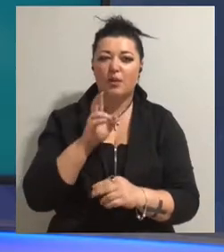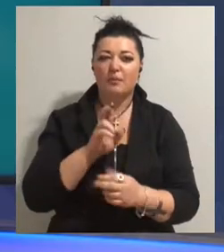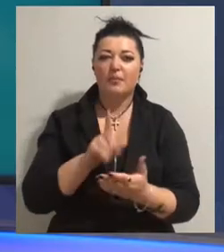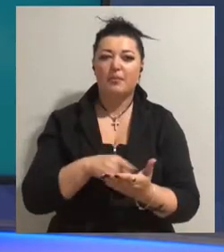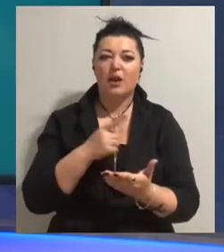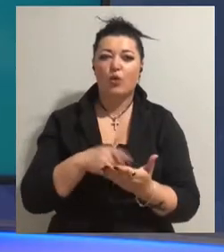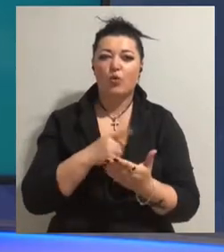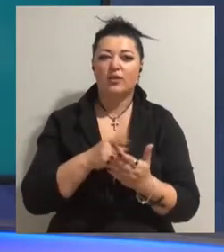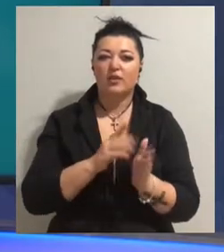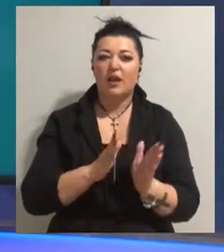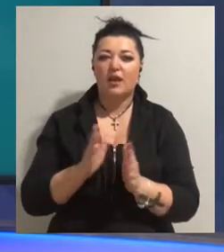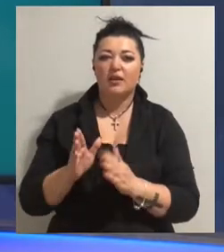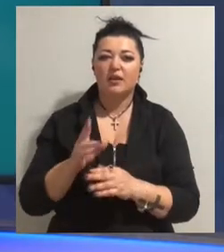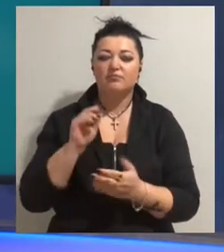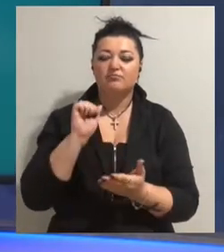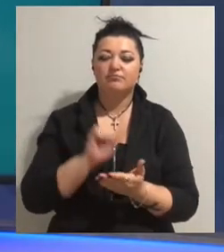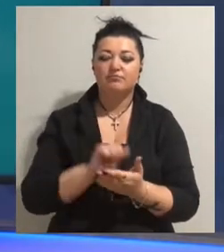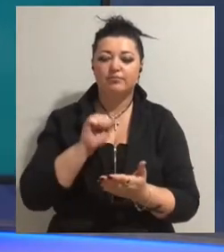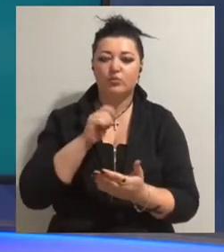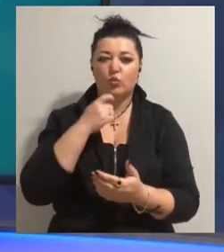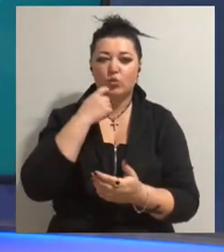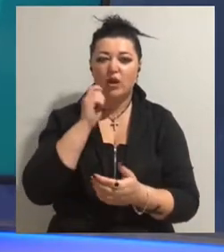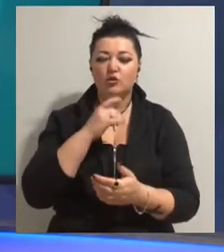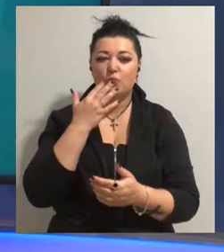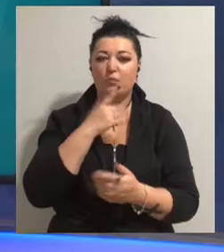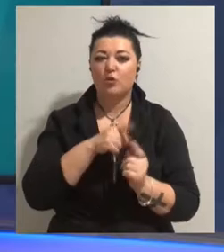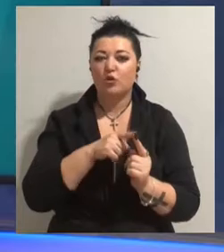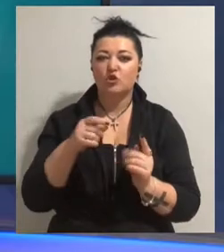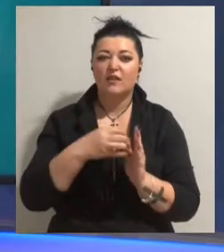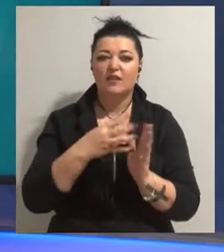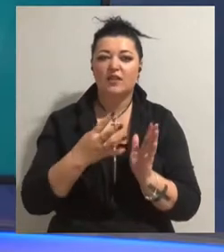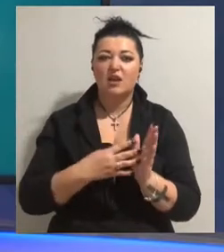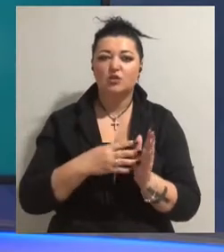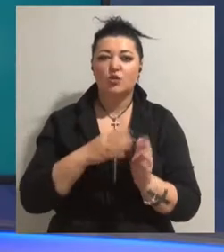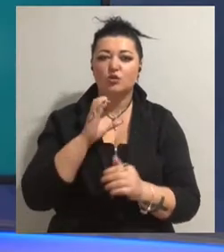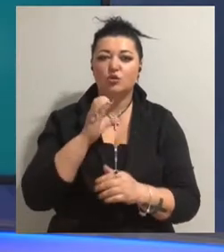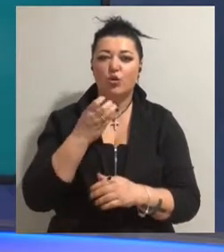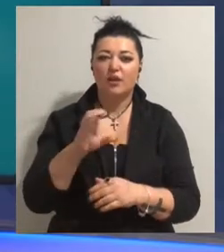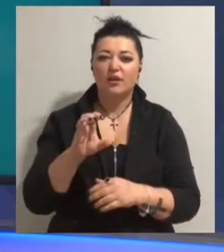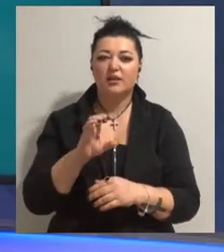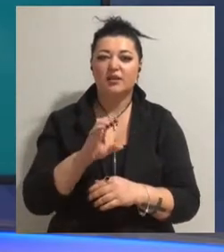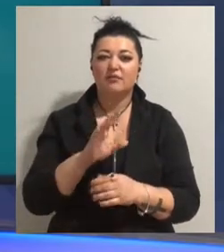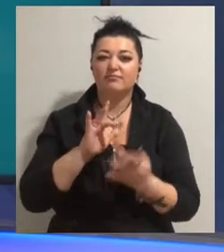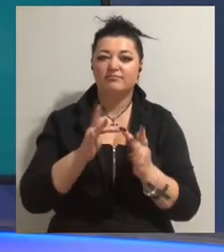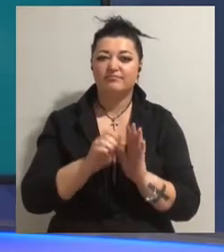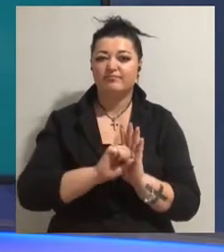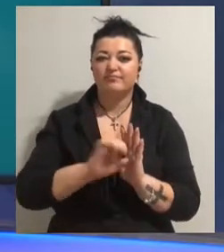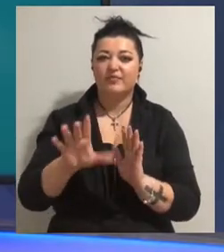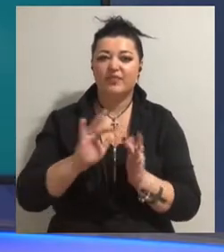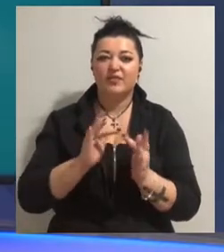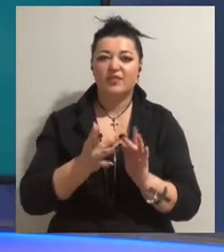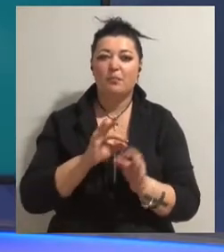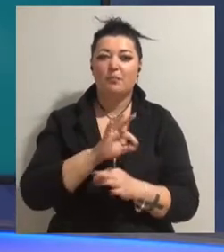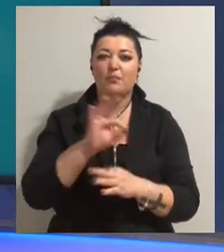надруковані українською мовою впродовж 19-го століття, та розмістили у мережі інтернет. Проєкт під назвою